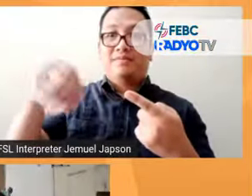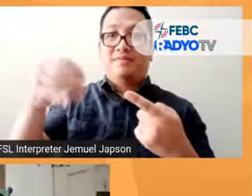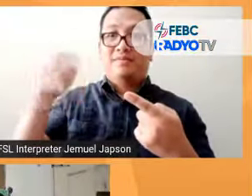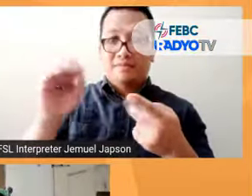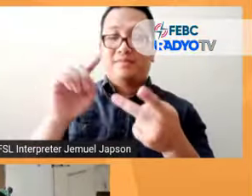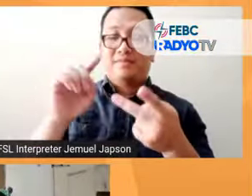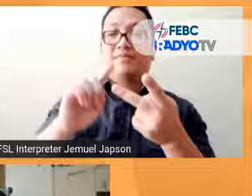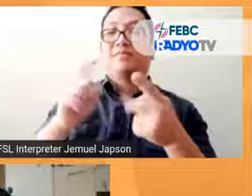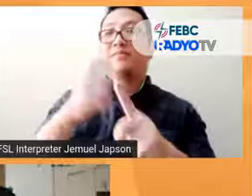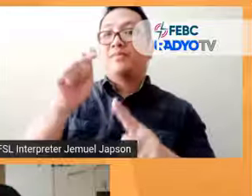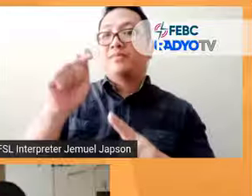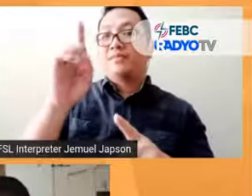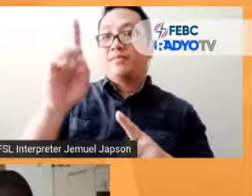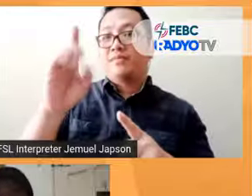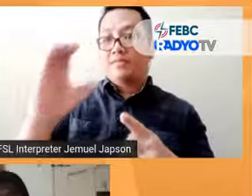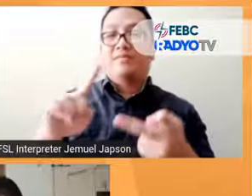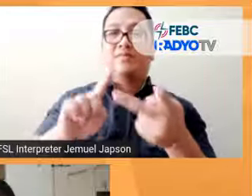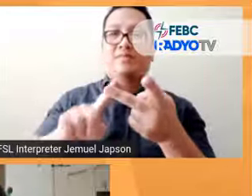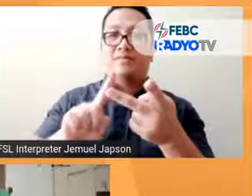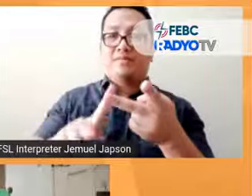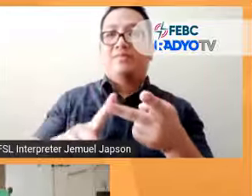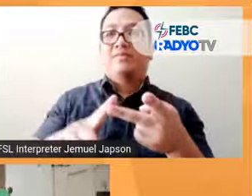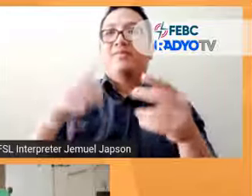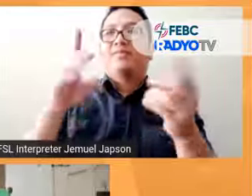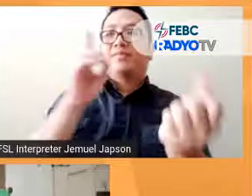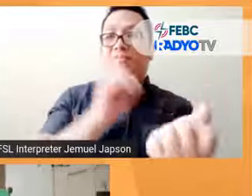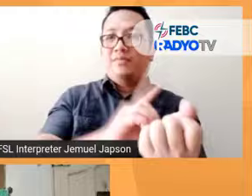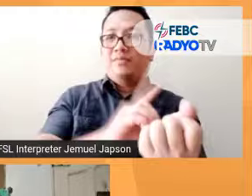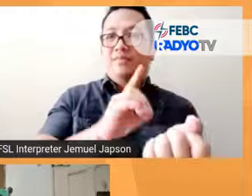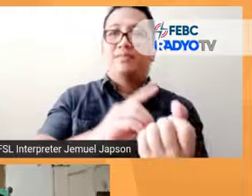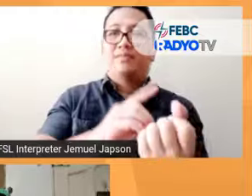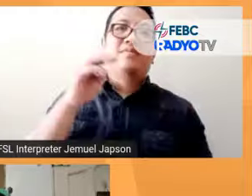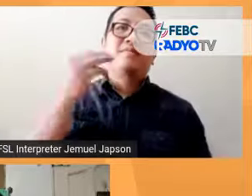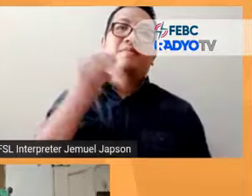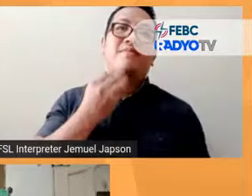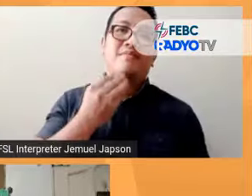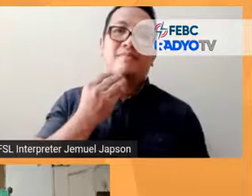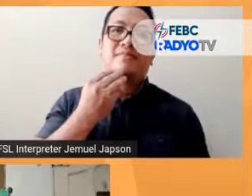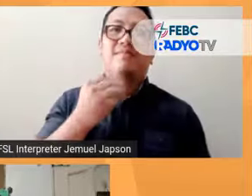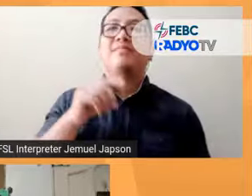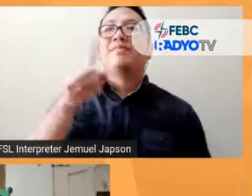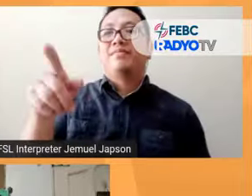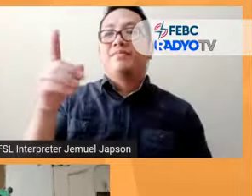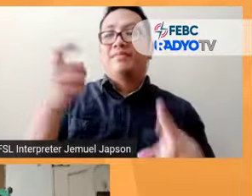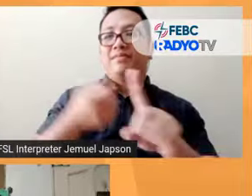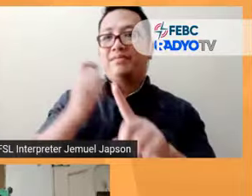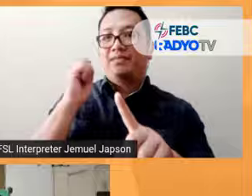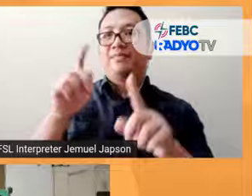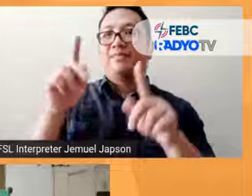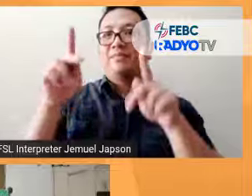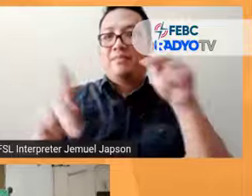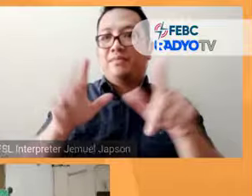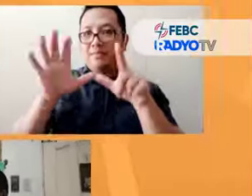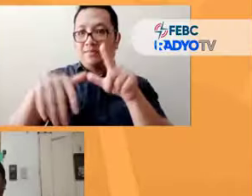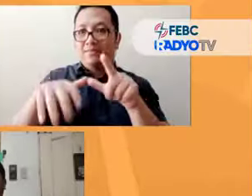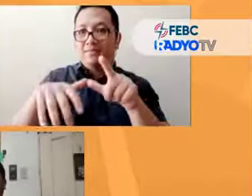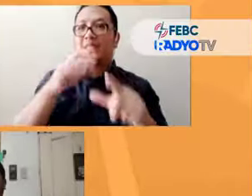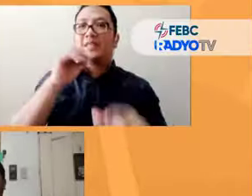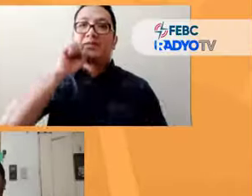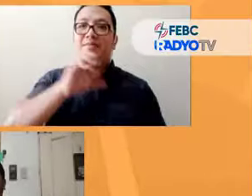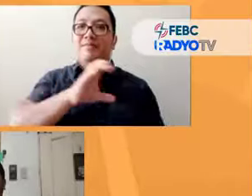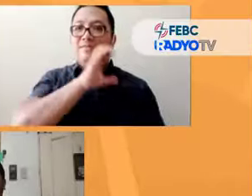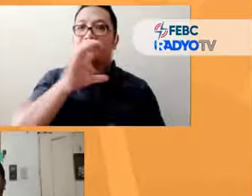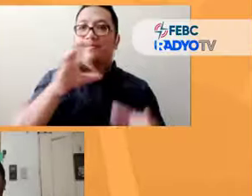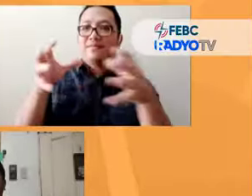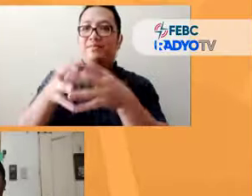at si Dr. Ava Mata, Persons with Disability and Senior Citizens Sector, head mula sa